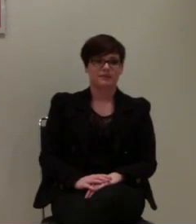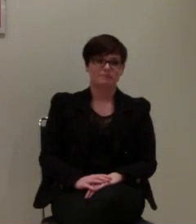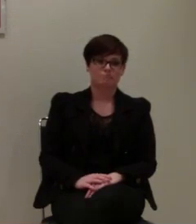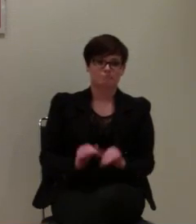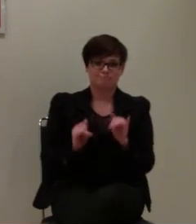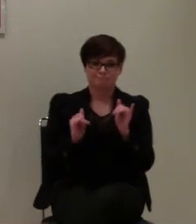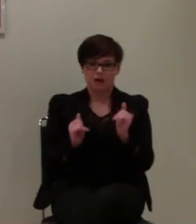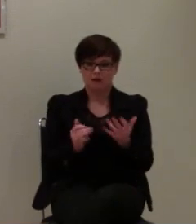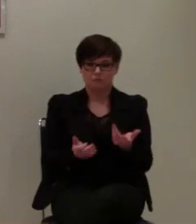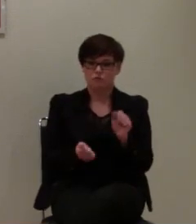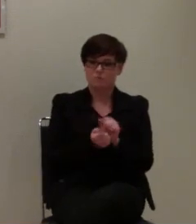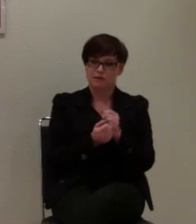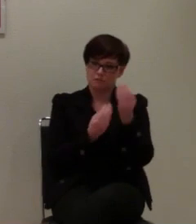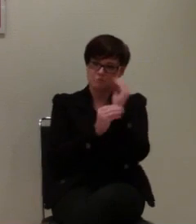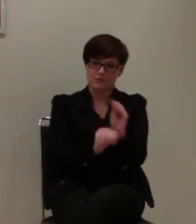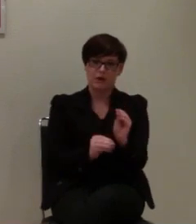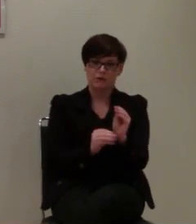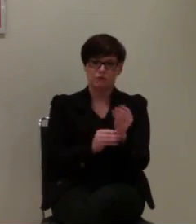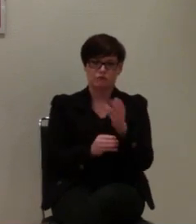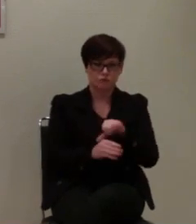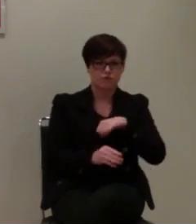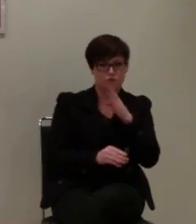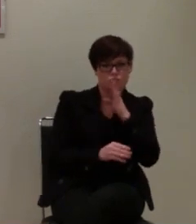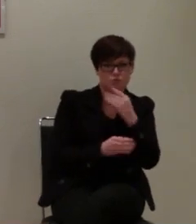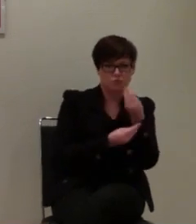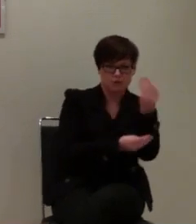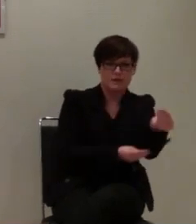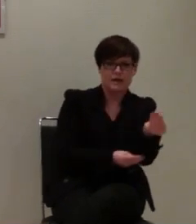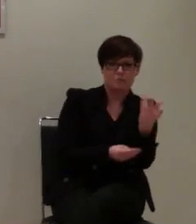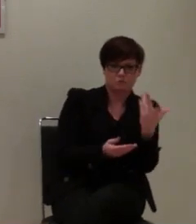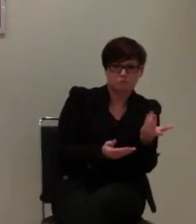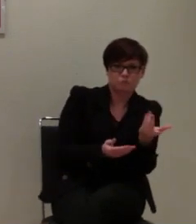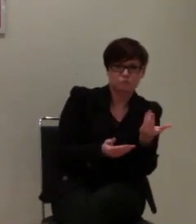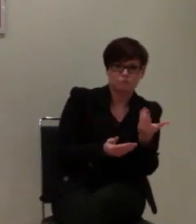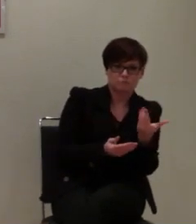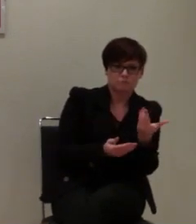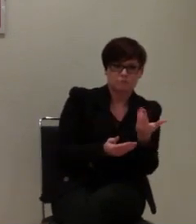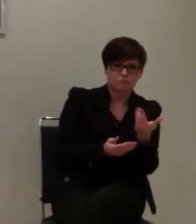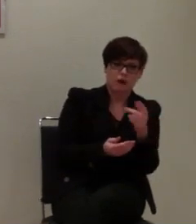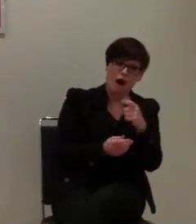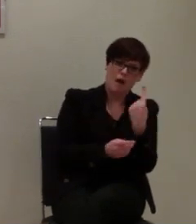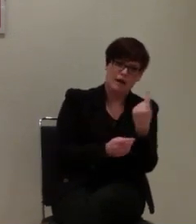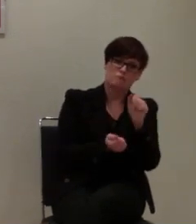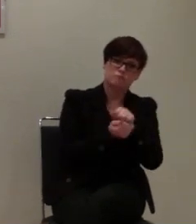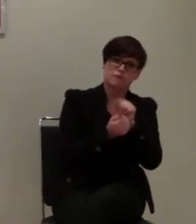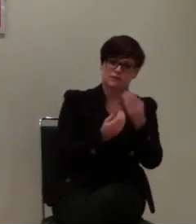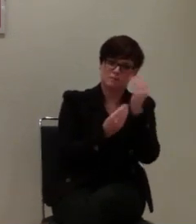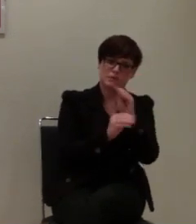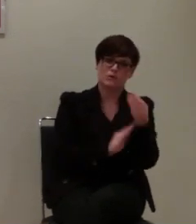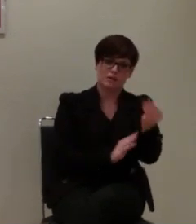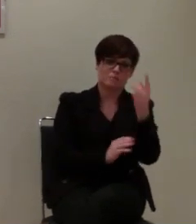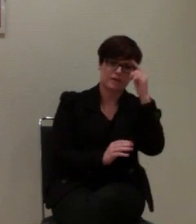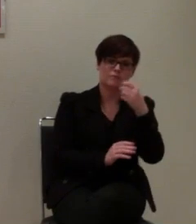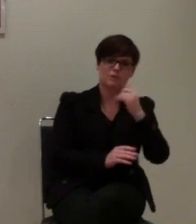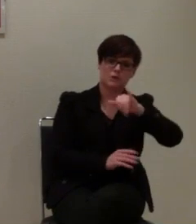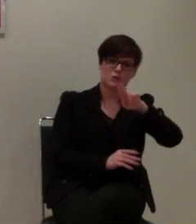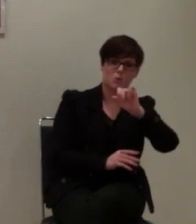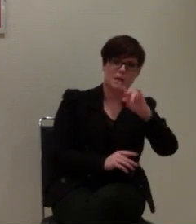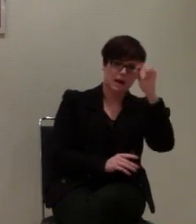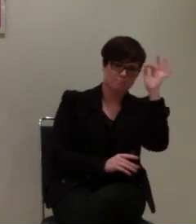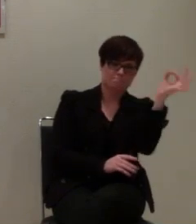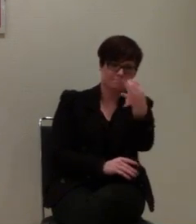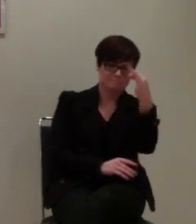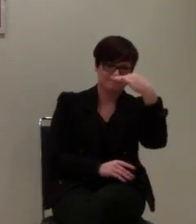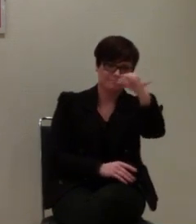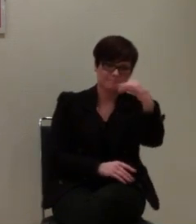Ja, also die Pressemitteilung auf jeden Fall rechtzeitig. Das ist das Mindeste und ich stimme Julia da eigentlich zu, dass wir die